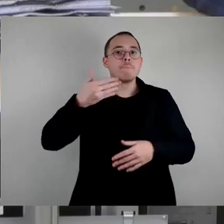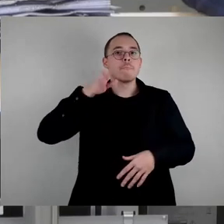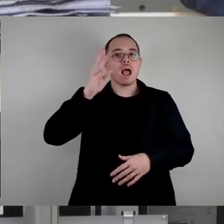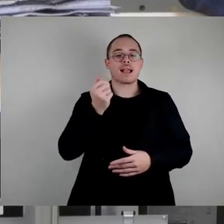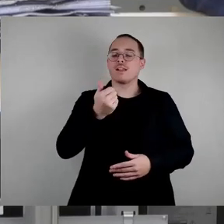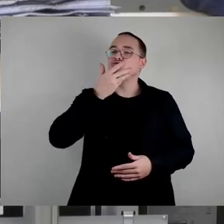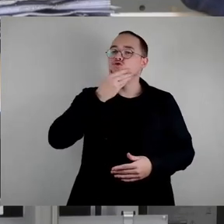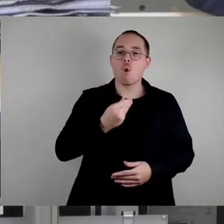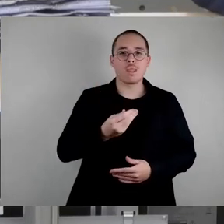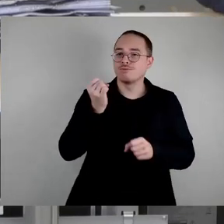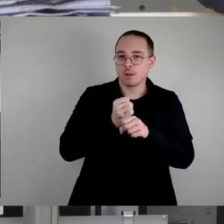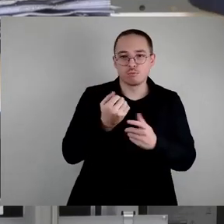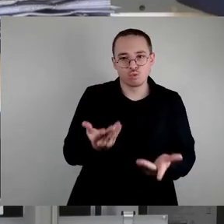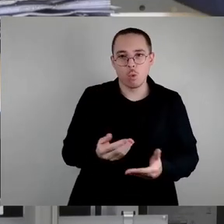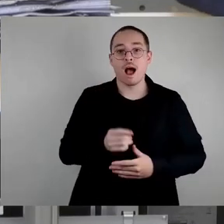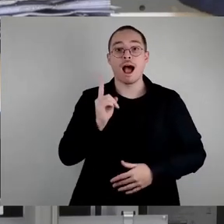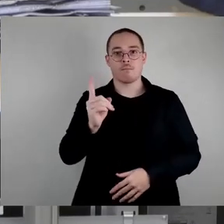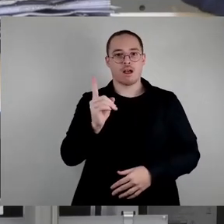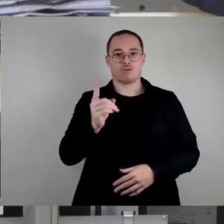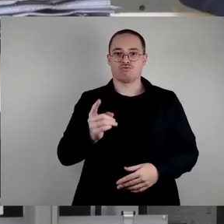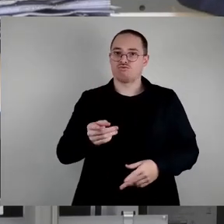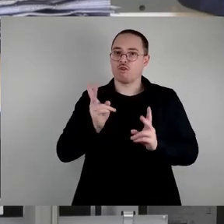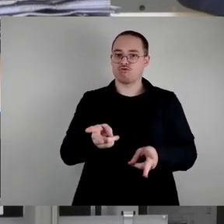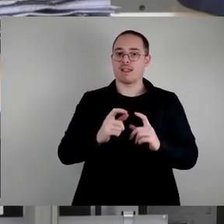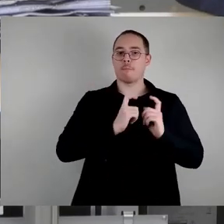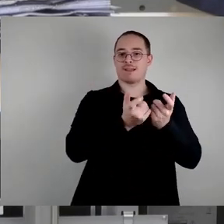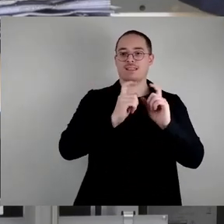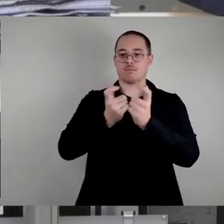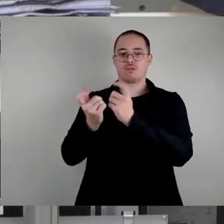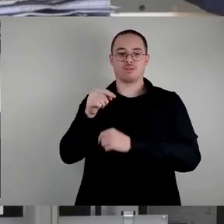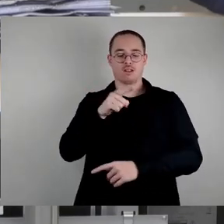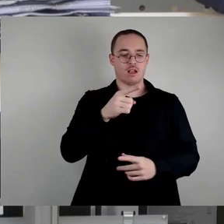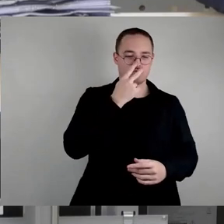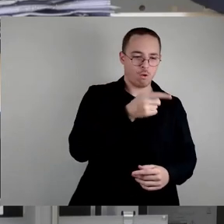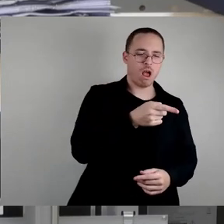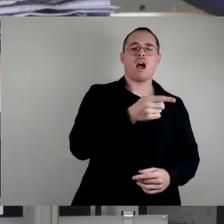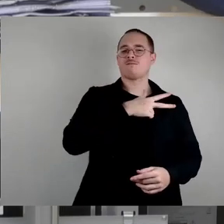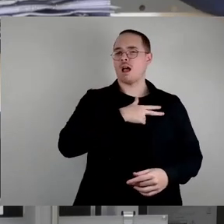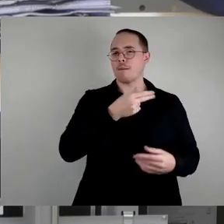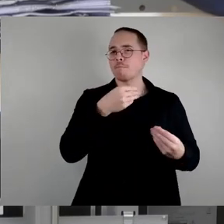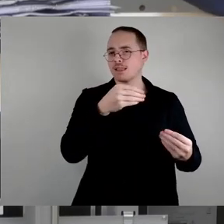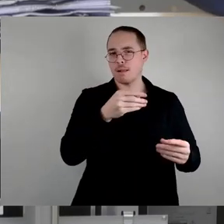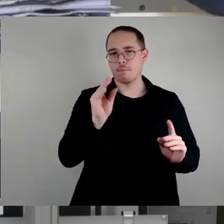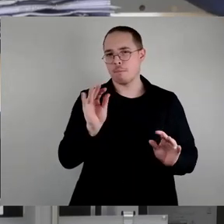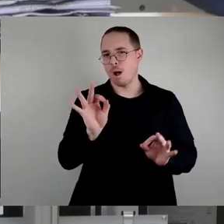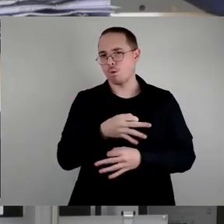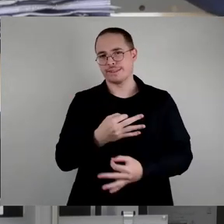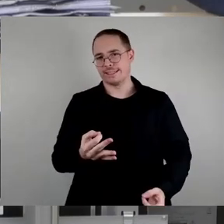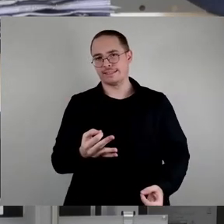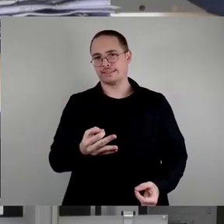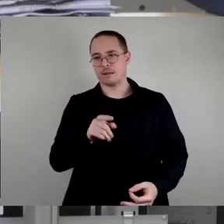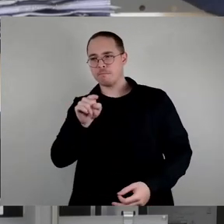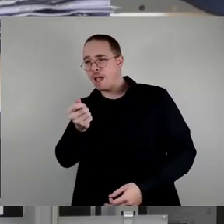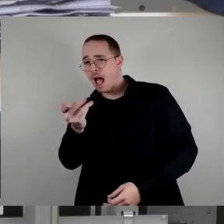Rückmeldungen aus den Stadtbezirken, dass das Wissen nicht überall wirklich benötigt wird und wenn man sich Statistiken